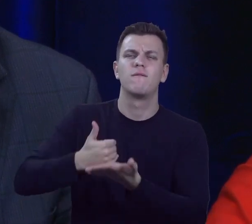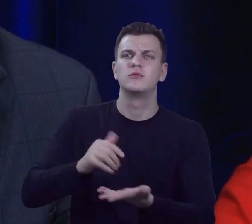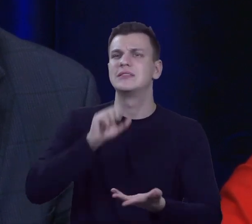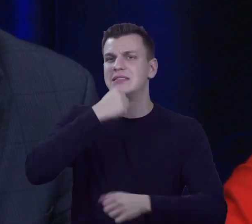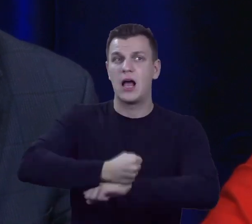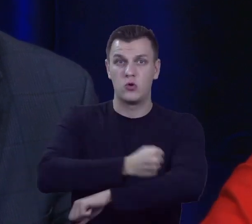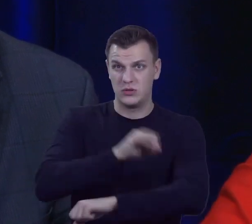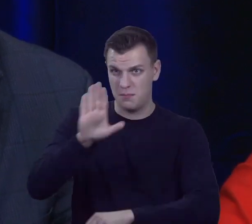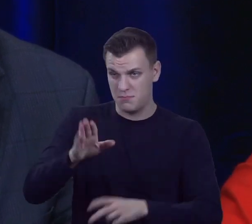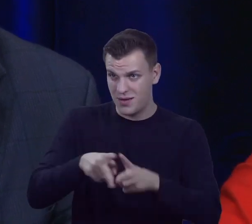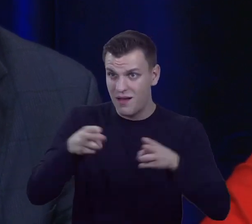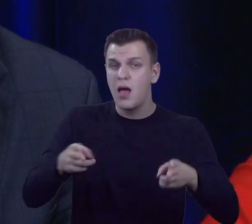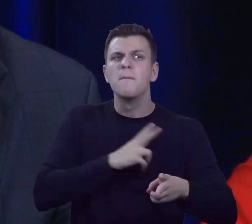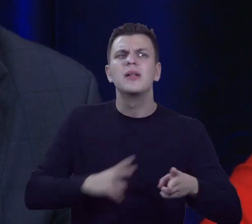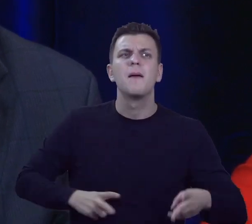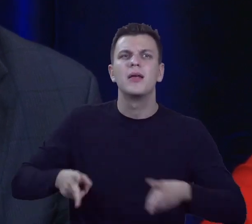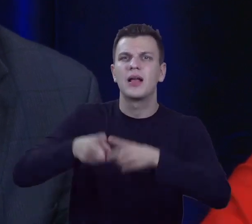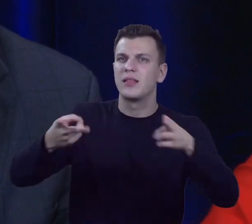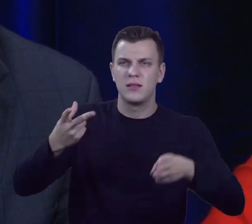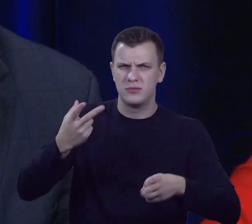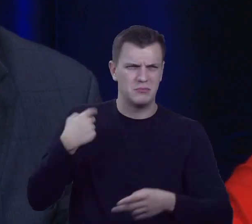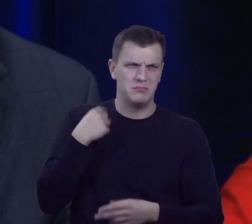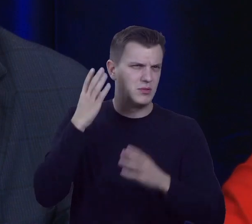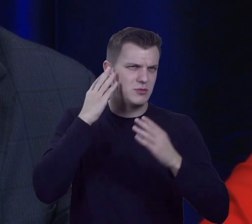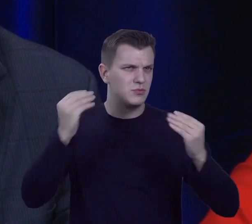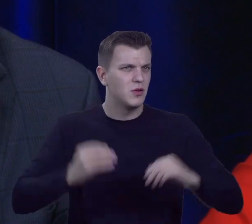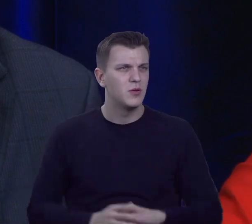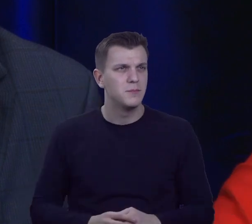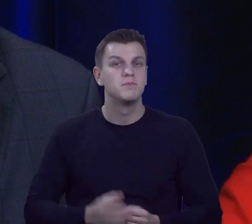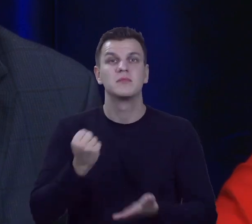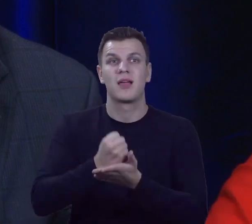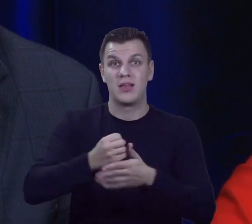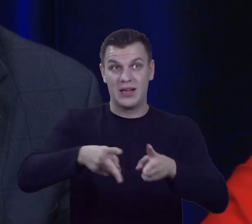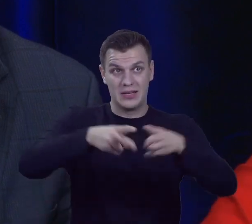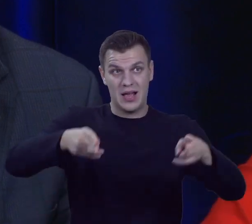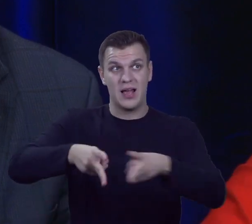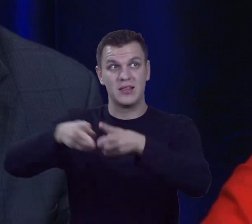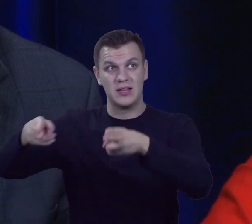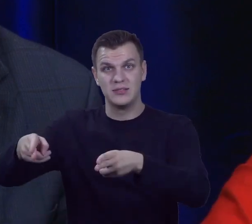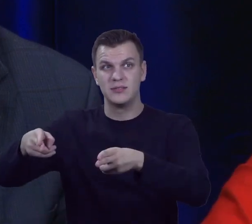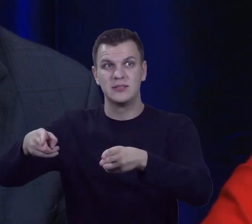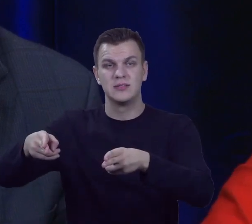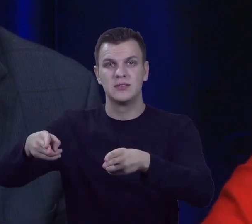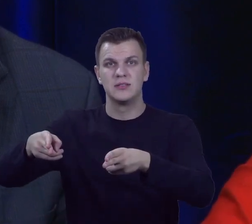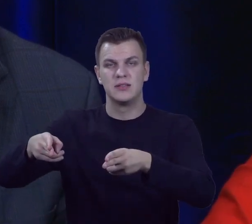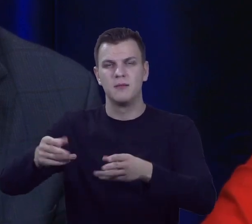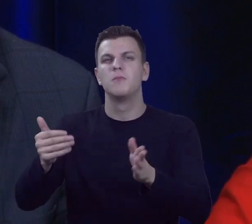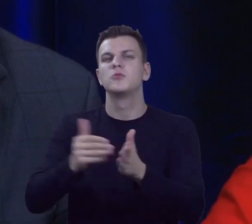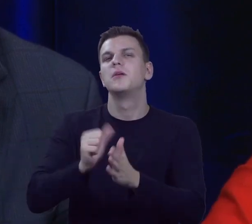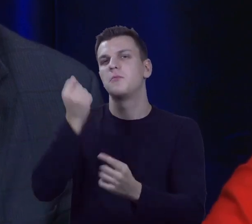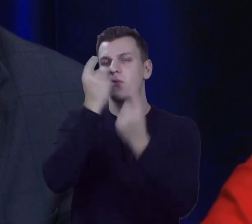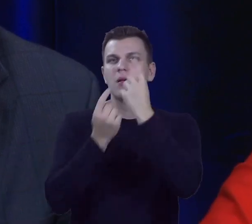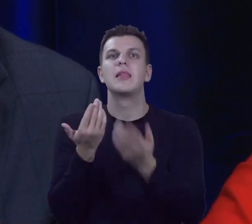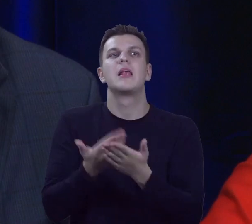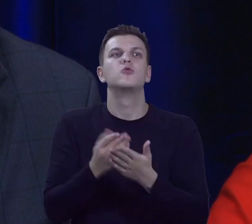Nie słyszałem o kadencyjności premiera. Więc jeżeli mówimy o kadencyjności, to trzeba by się zastanowić, dlaczego ktoś